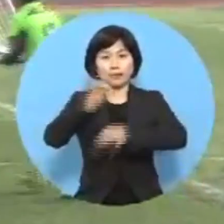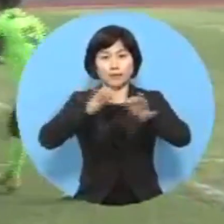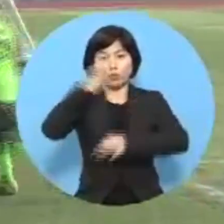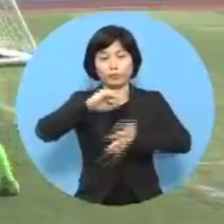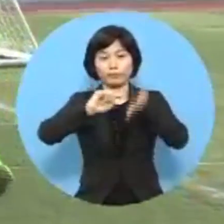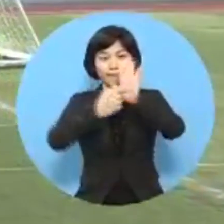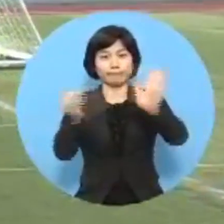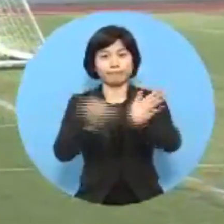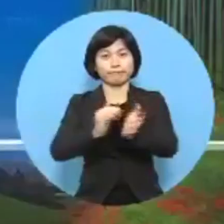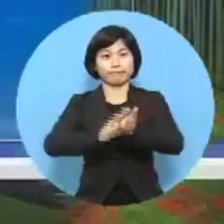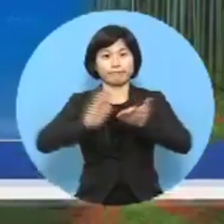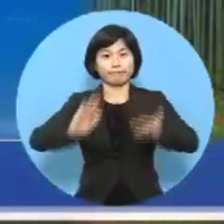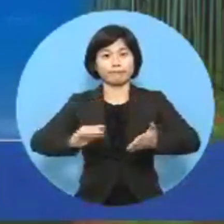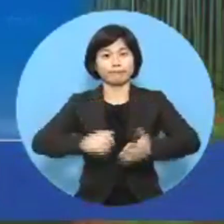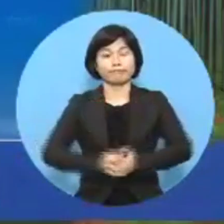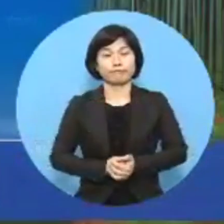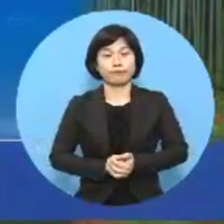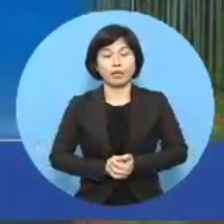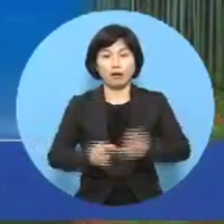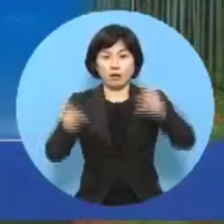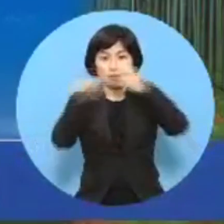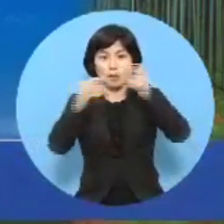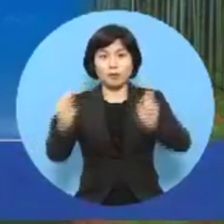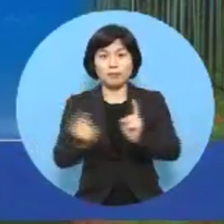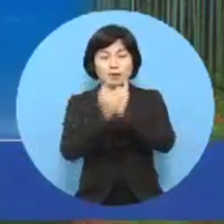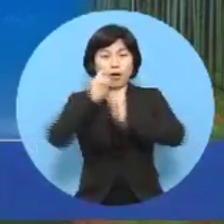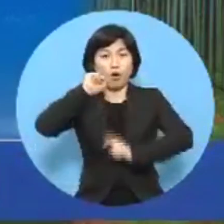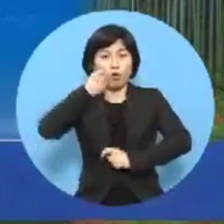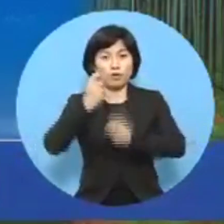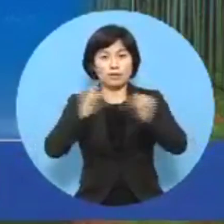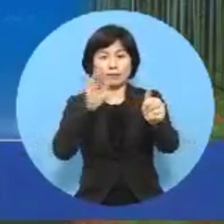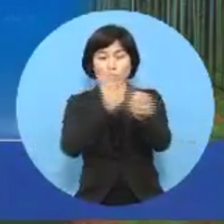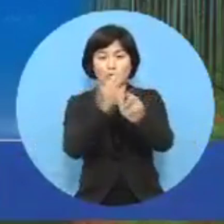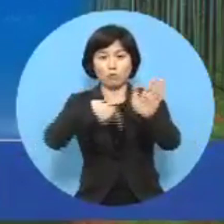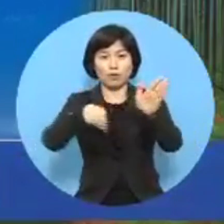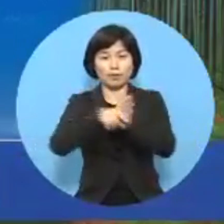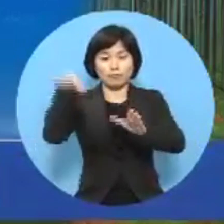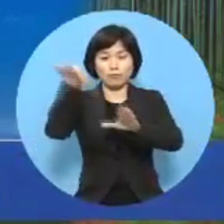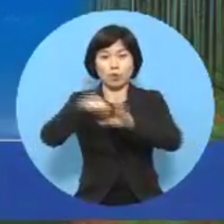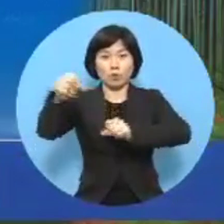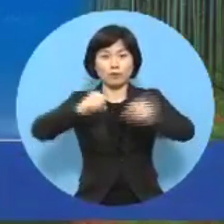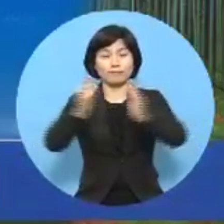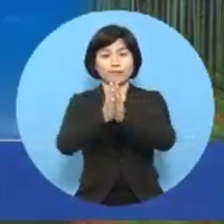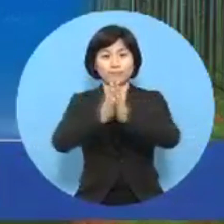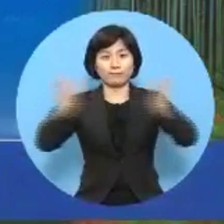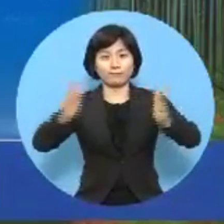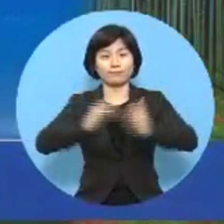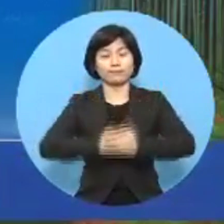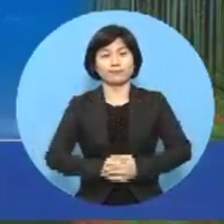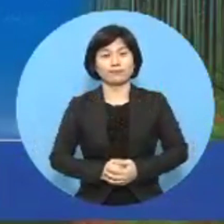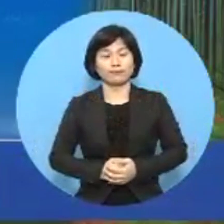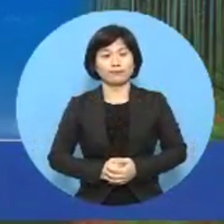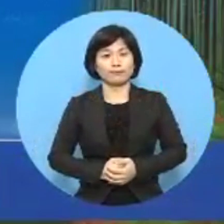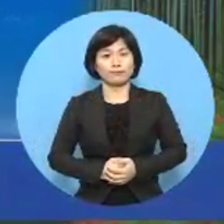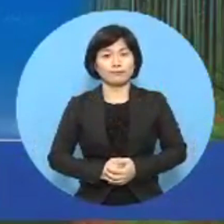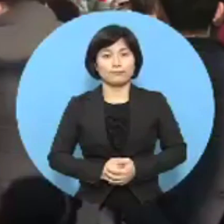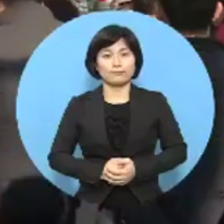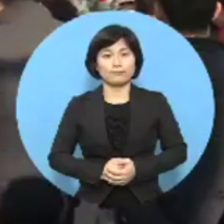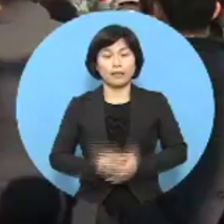거뒀습니다. 연말을 맞아 어려운 이웃을 돕기 위한 성급모금 활동이 시작됐습니다.